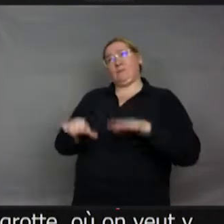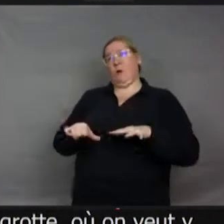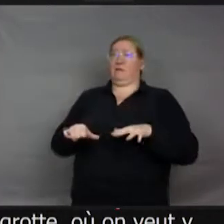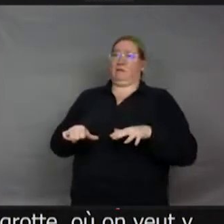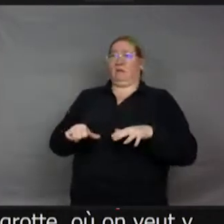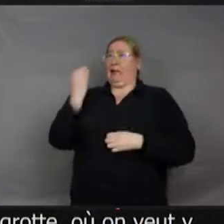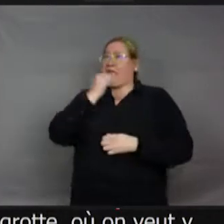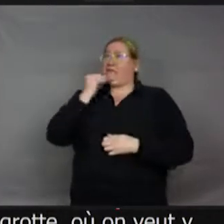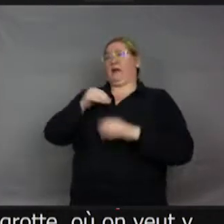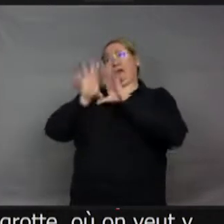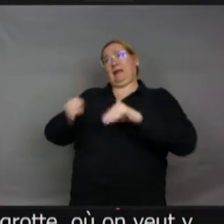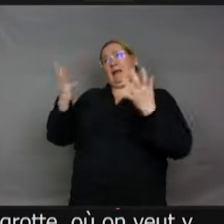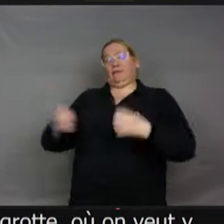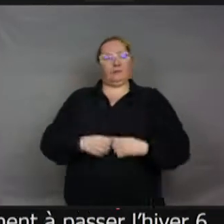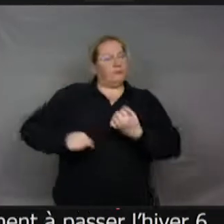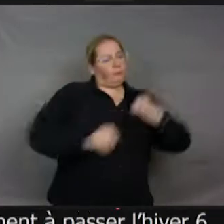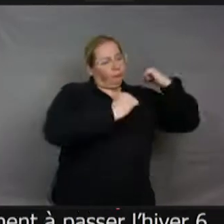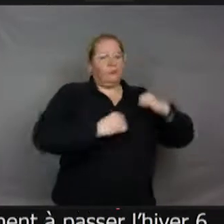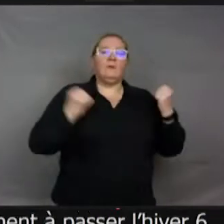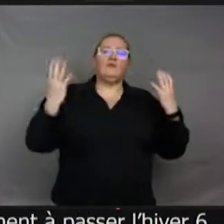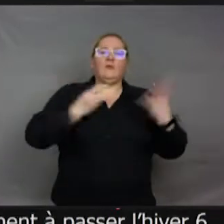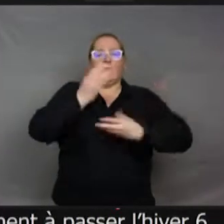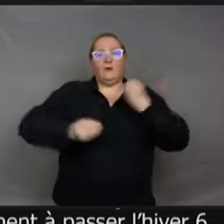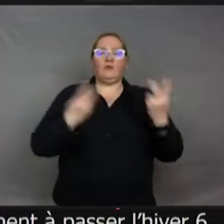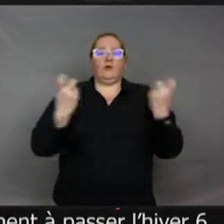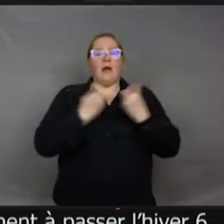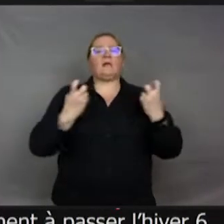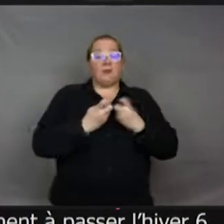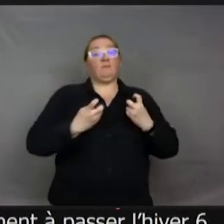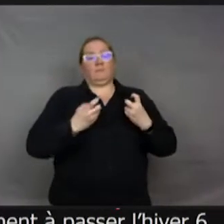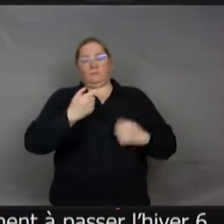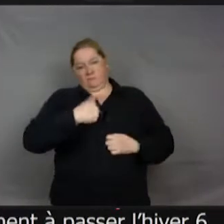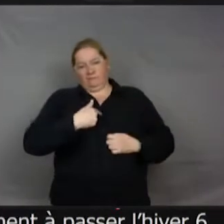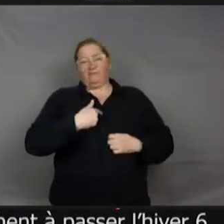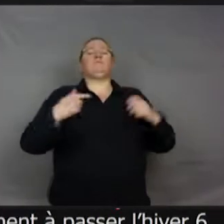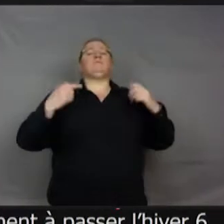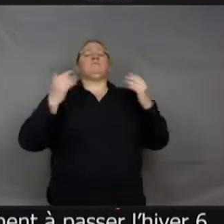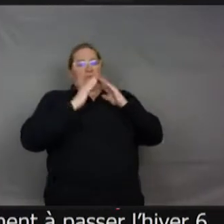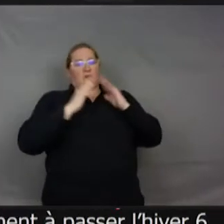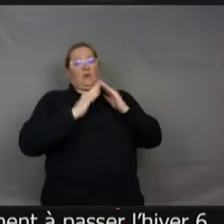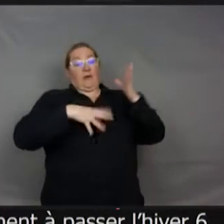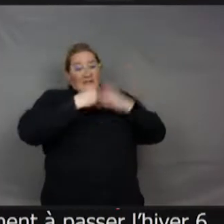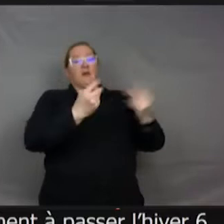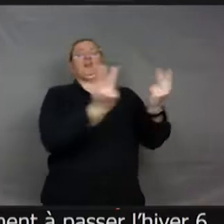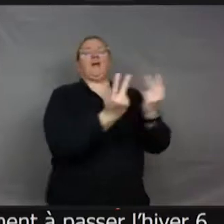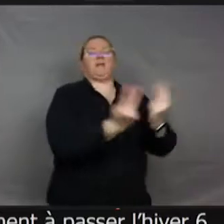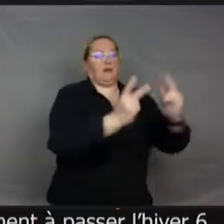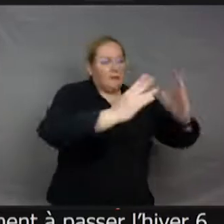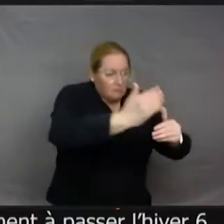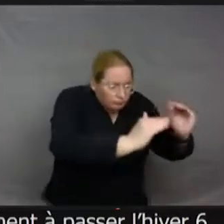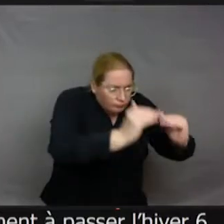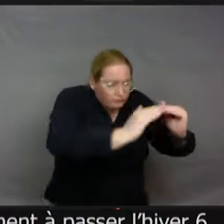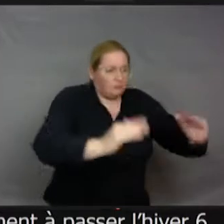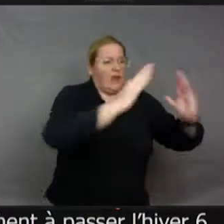Donc idéalement, on les met dehors où on fabrique des abris à l'extérieur. Et puis, il y en a d'autres mais par exemple, ça peut être le papillon citron.